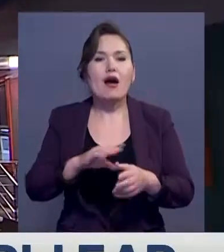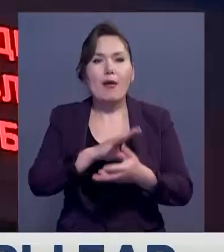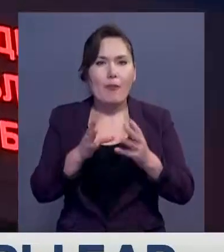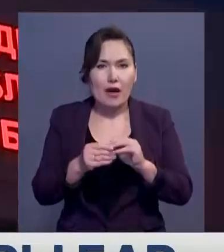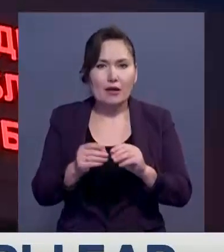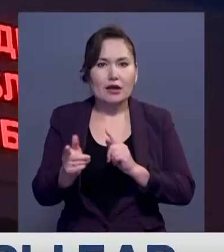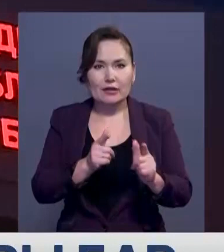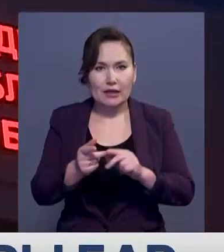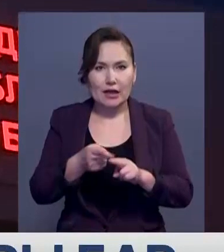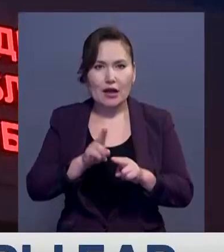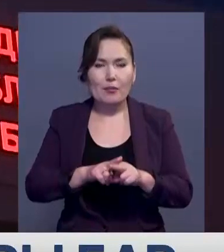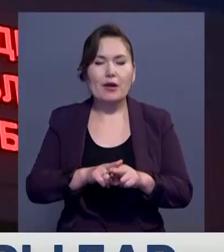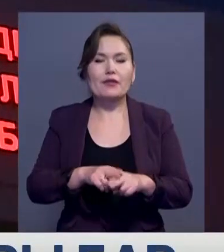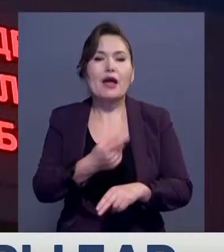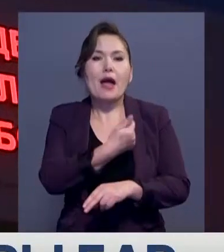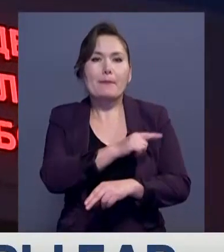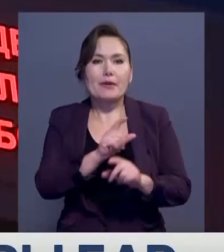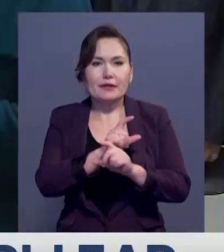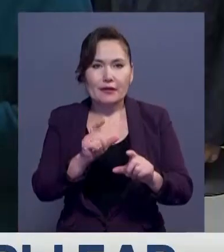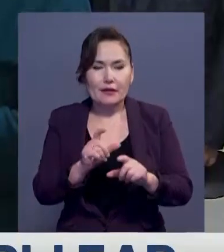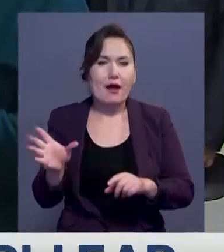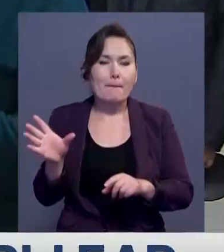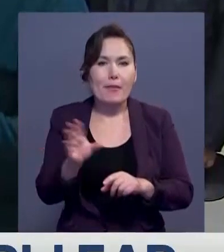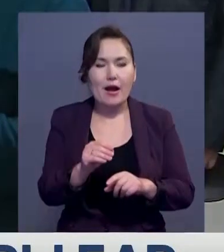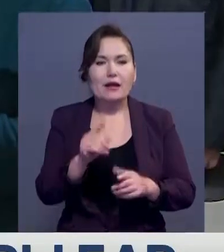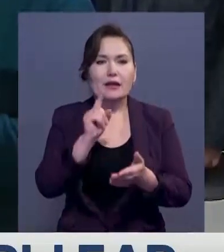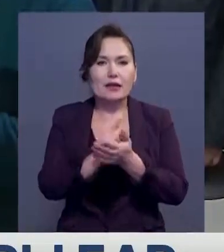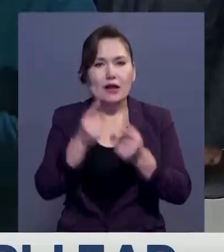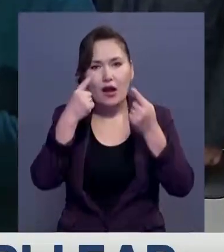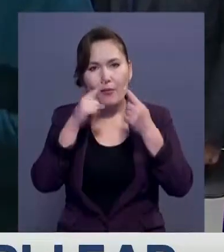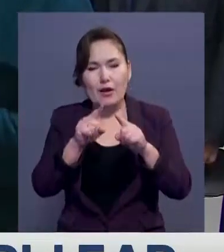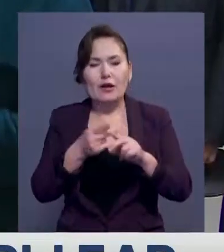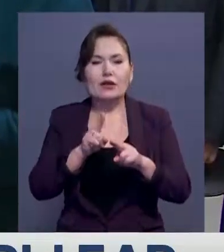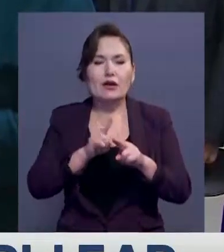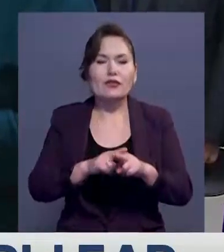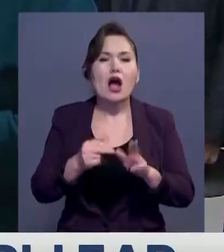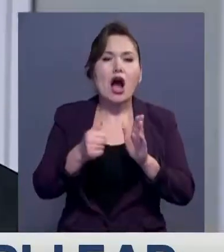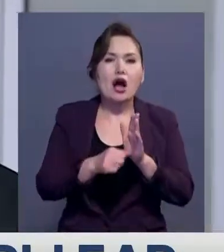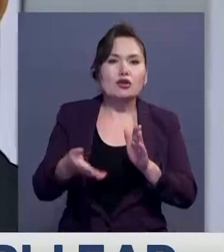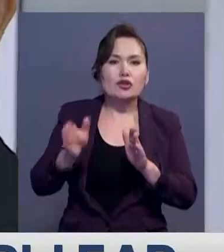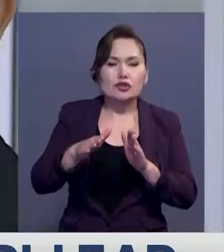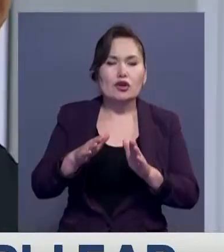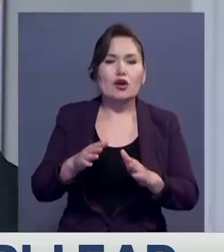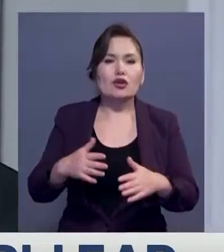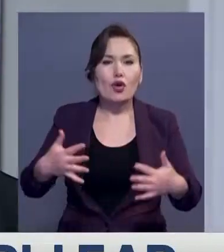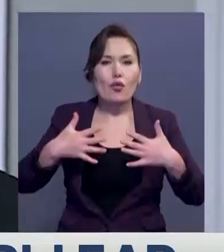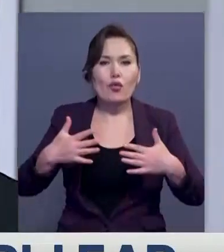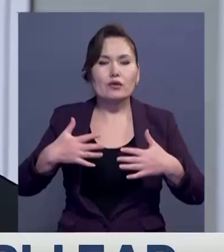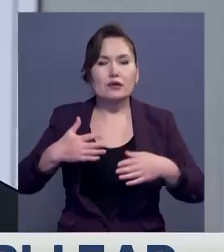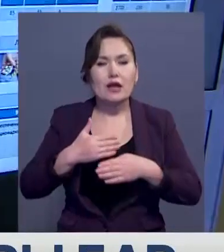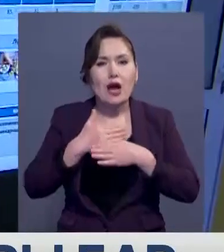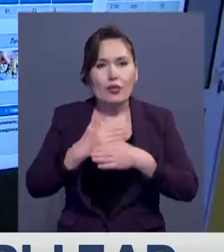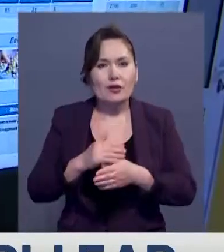жасықталған. Медициналық мекемелер тиісті аппараттар және 600 ден аса ғоттегі концентратормен қамтамасыз етілген.